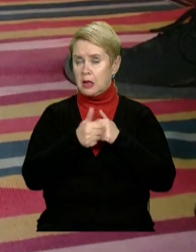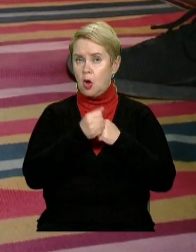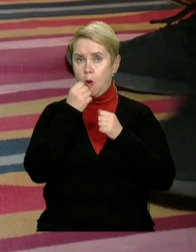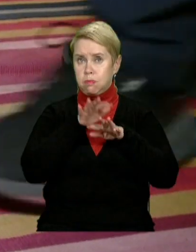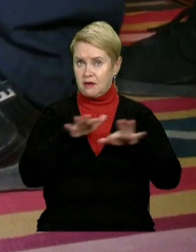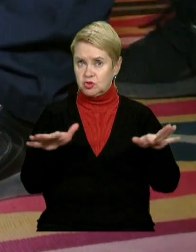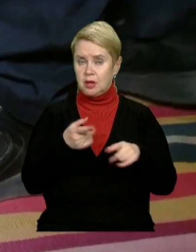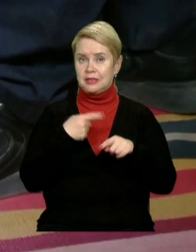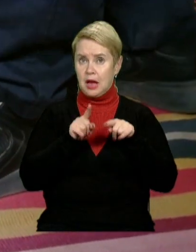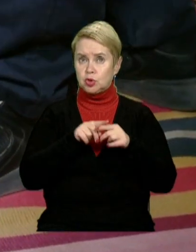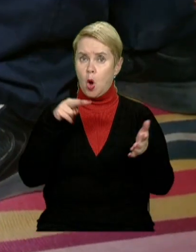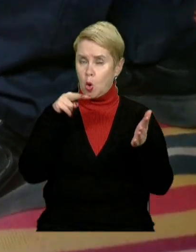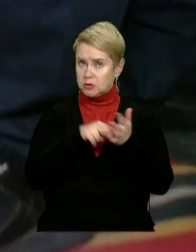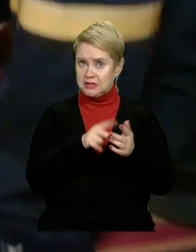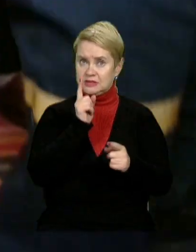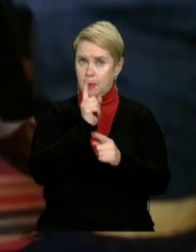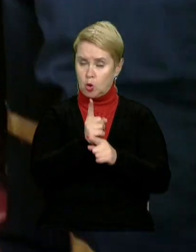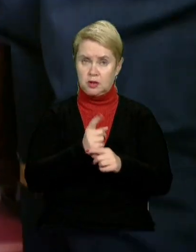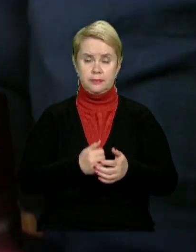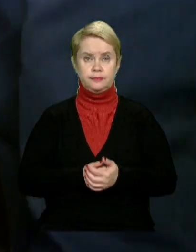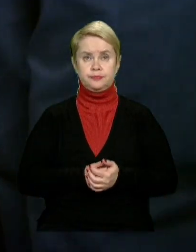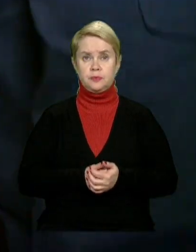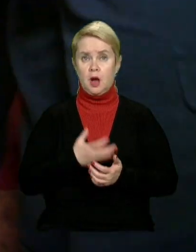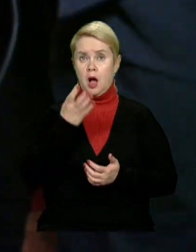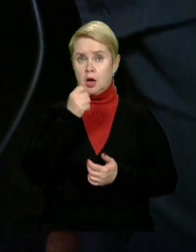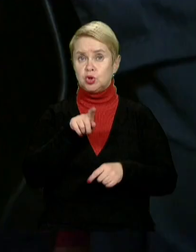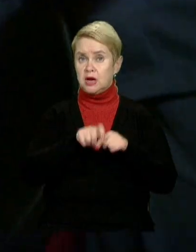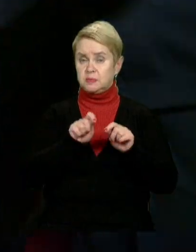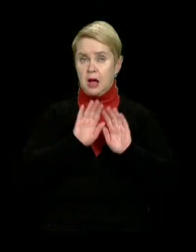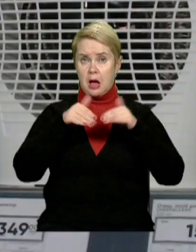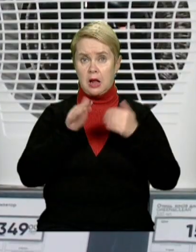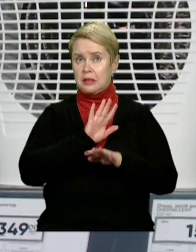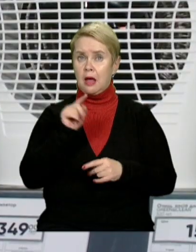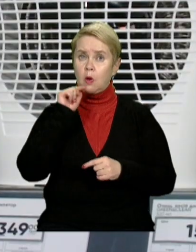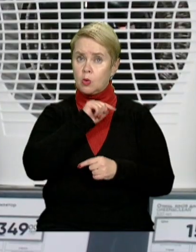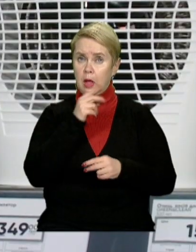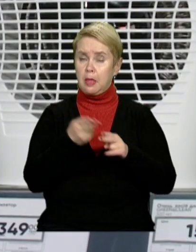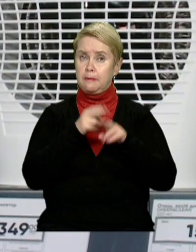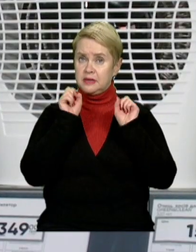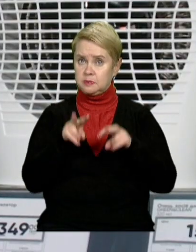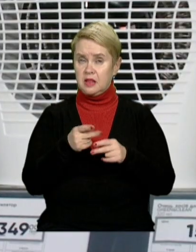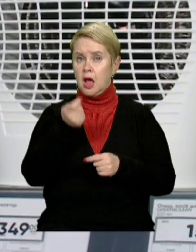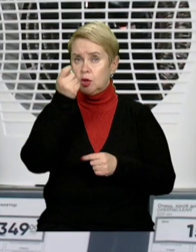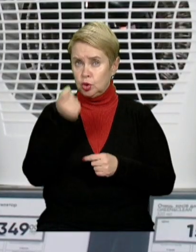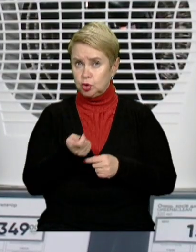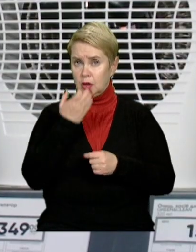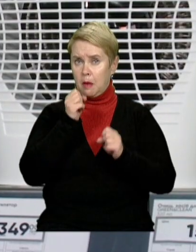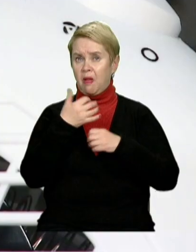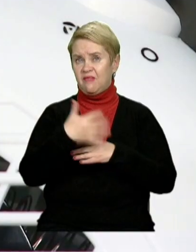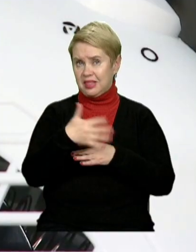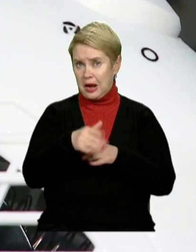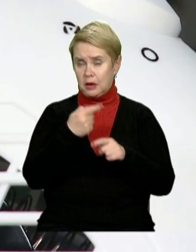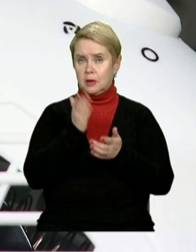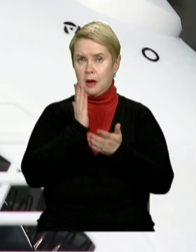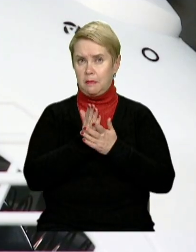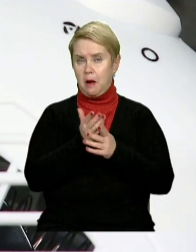обігрівачами та навіть розетками. Заборонено. А ще експерти радять не економити на безпеці. Найдешевші – тепловентилятори.